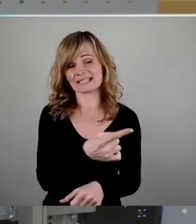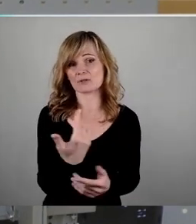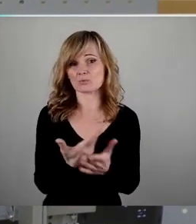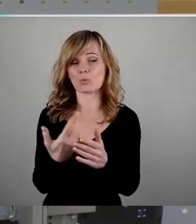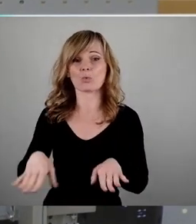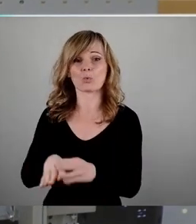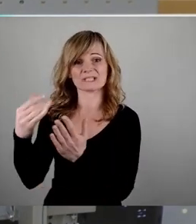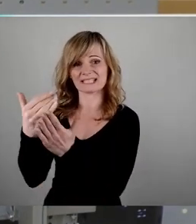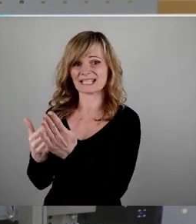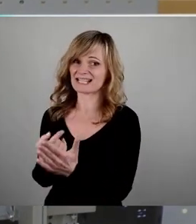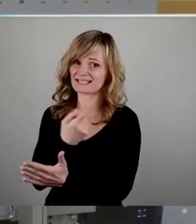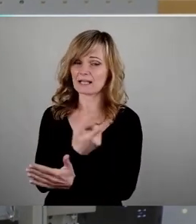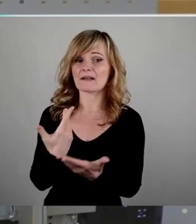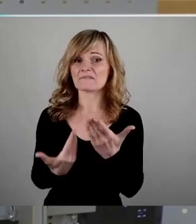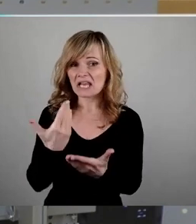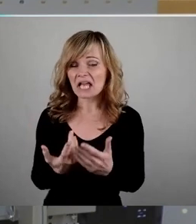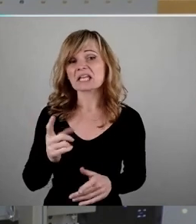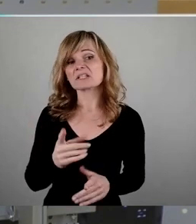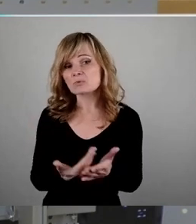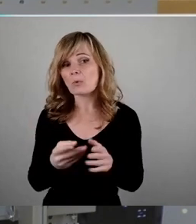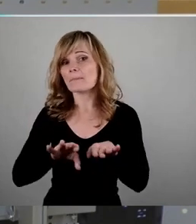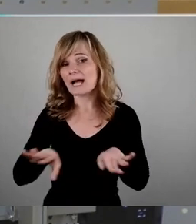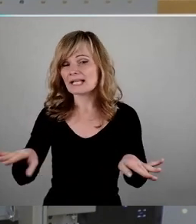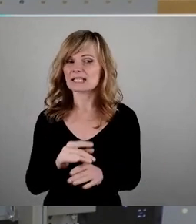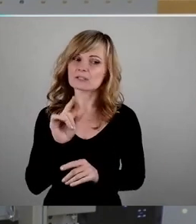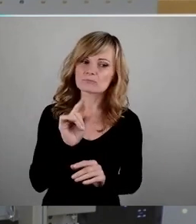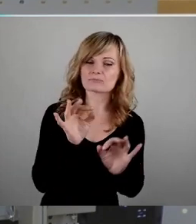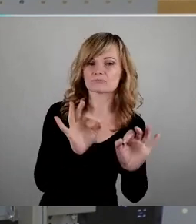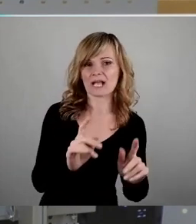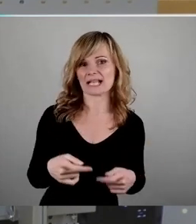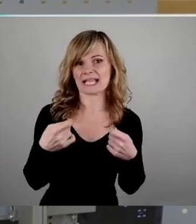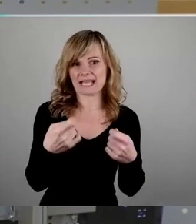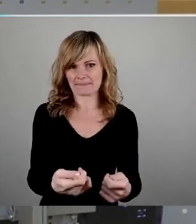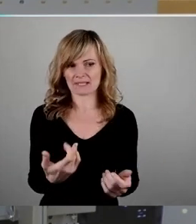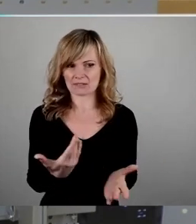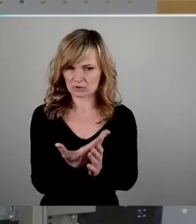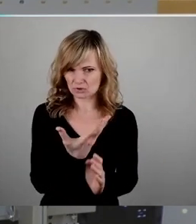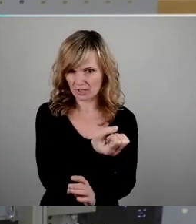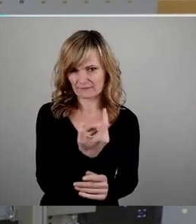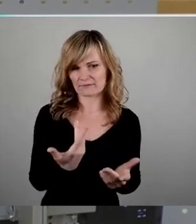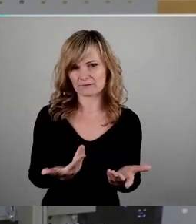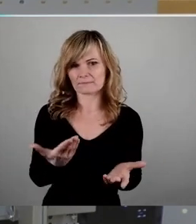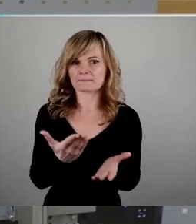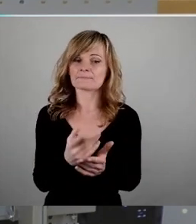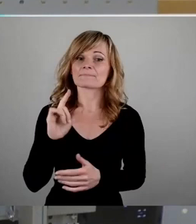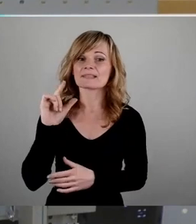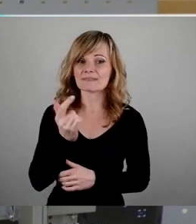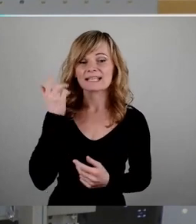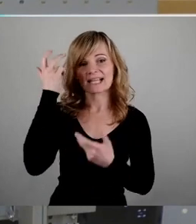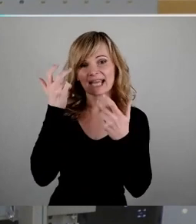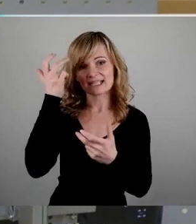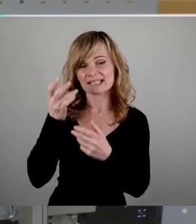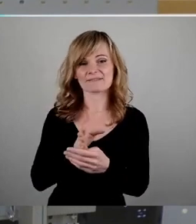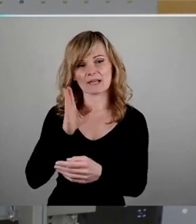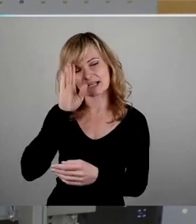Basis das günstige Ergebnis erzielen, was Herr Donhauser angedeutet hat. Die zweite kreative Denkrichtung. Wir hatten schon